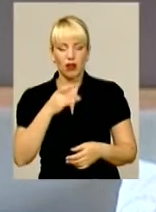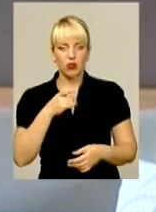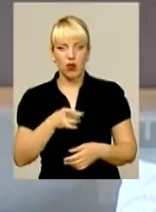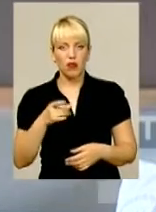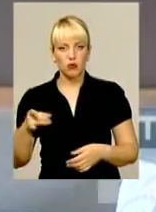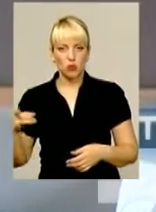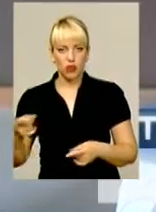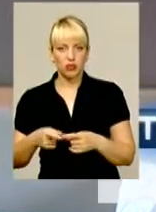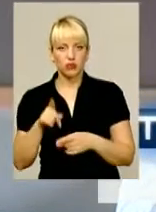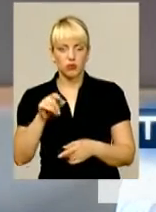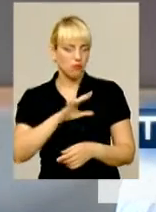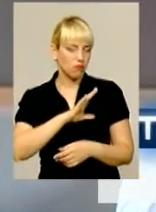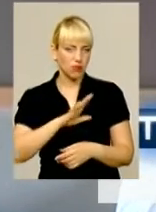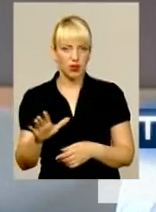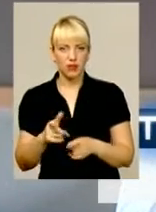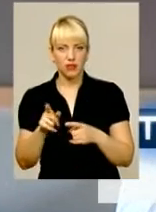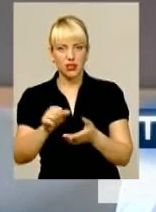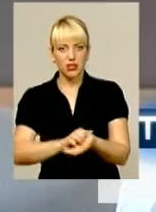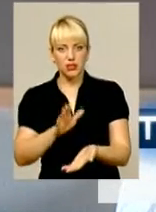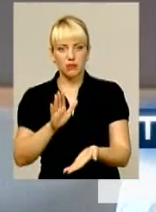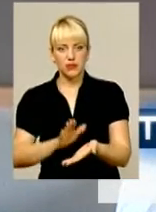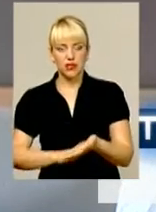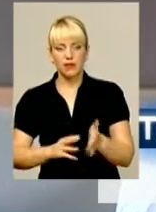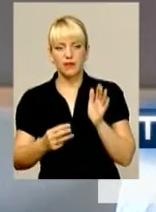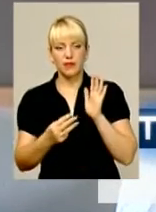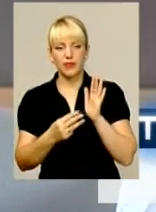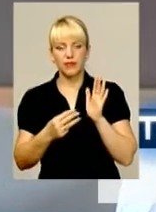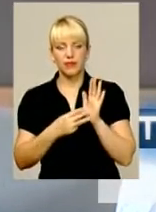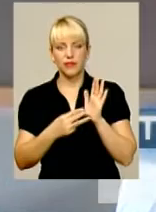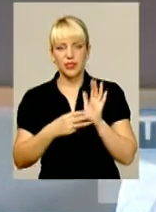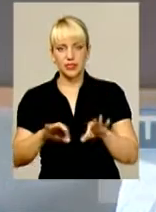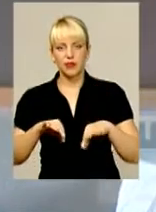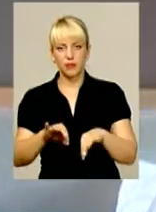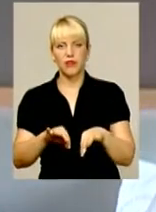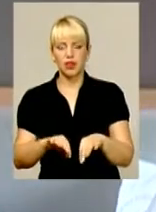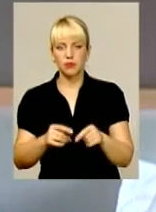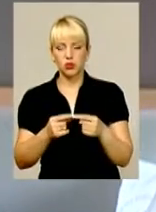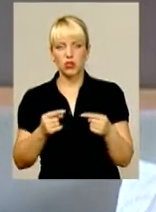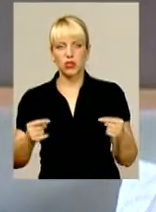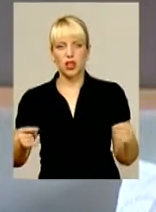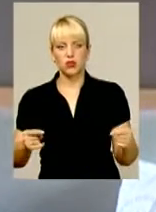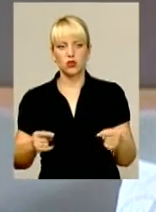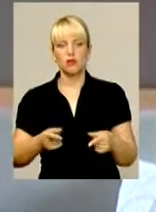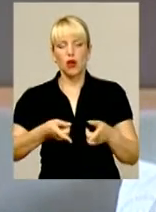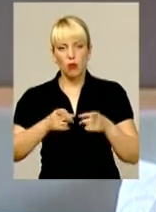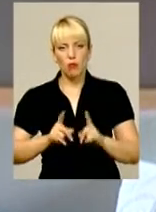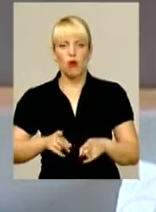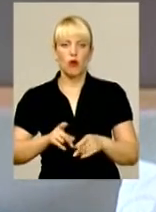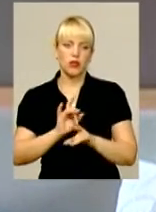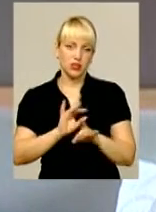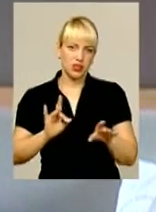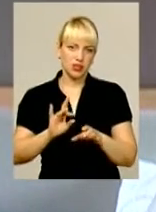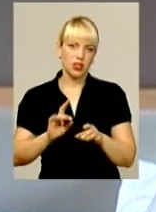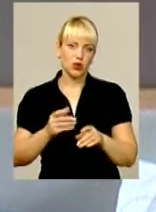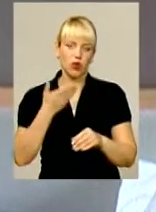найбагатших. І він вказав 8 транспортних засобів в нього в декларації. Погодився навіть дати коментару,